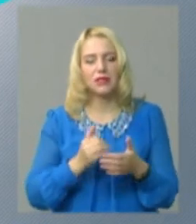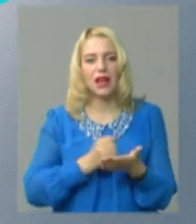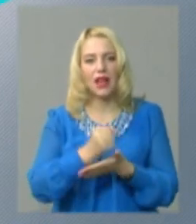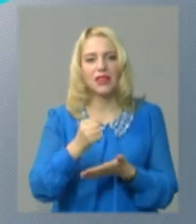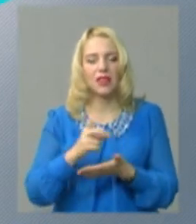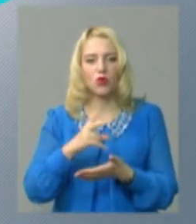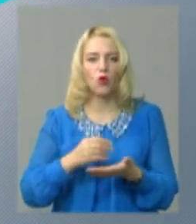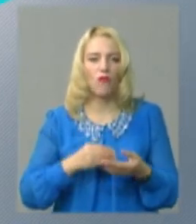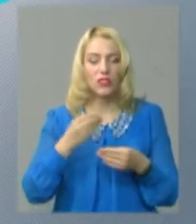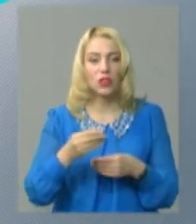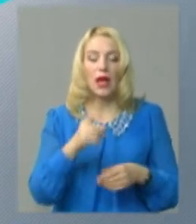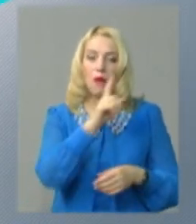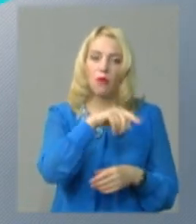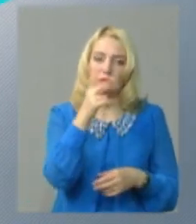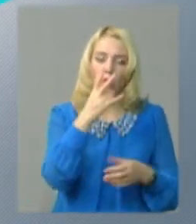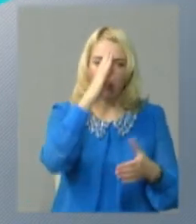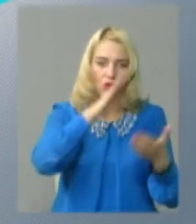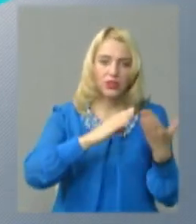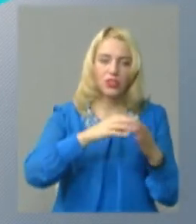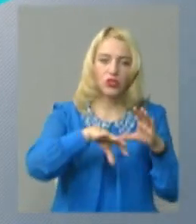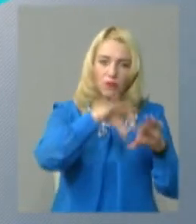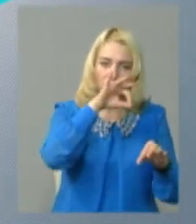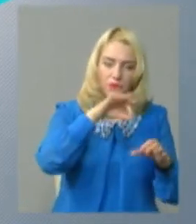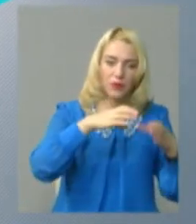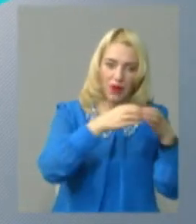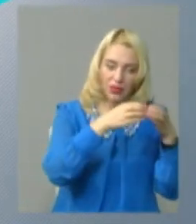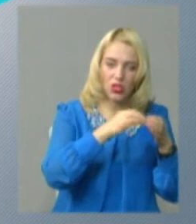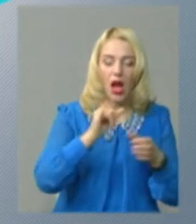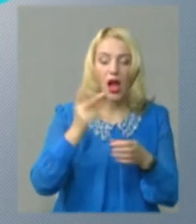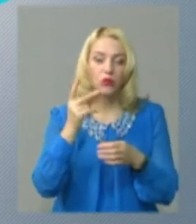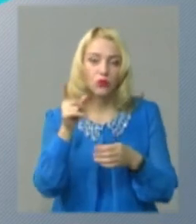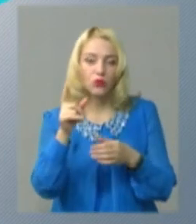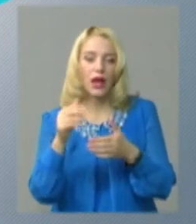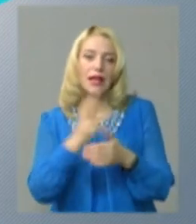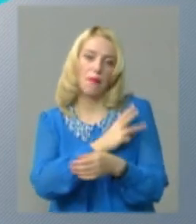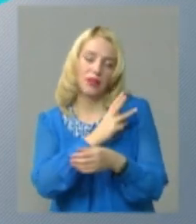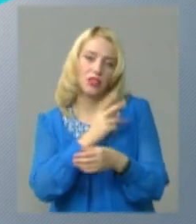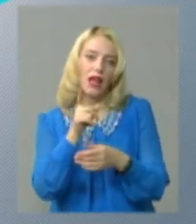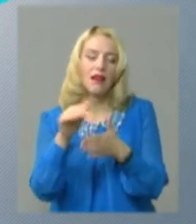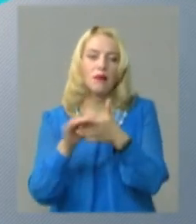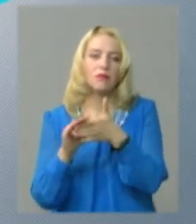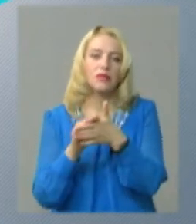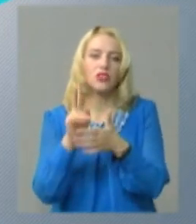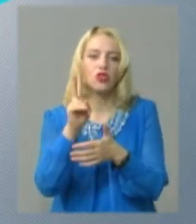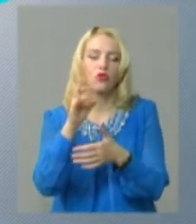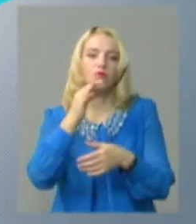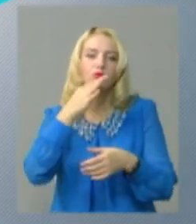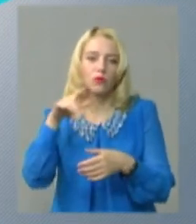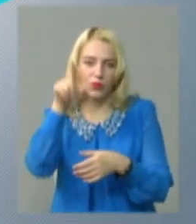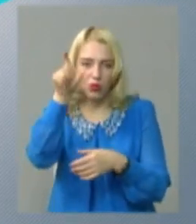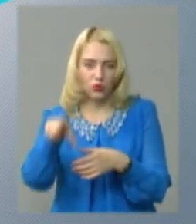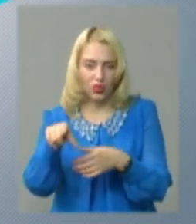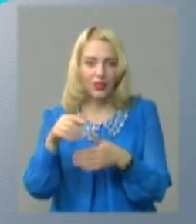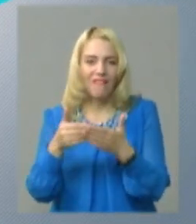висунула. Позначку потрібно буде поставити навпроти партії, а в другу клітинку – за бажанням вписати номер кандидата від цієї партії,